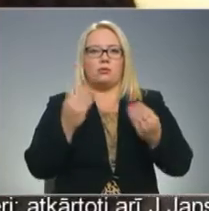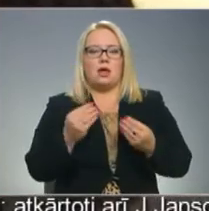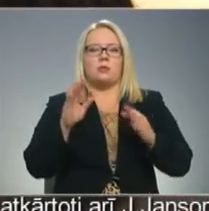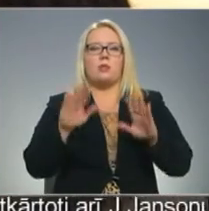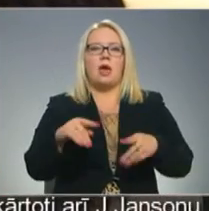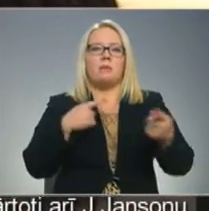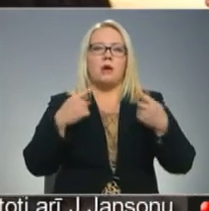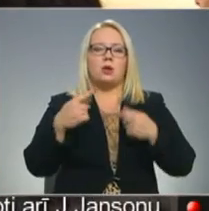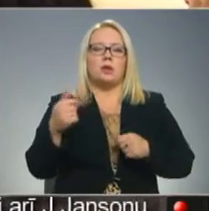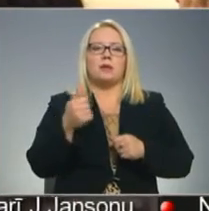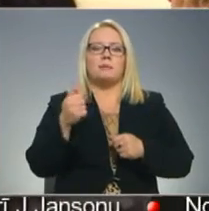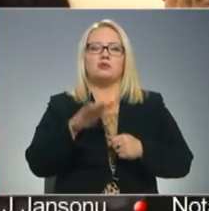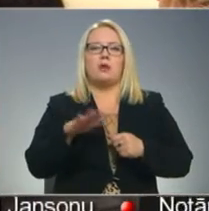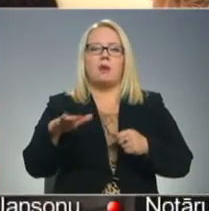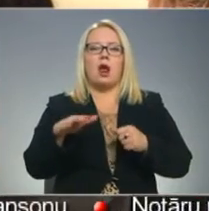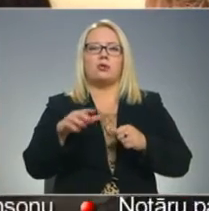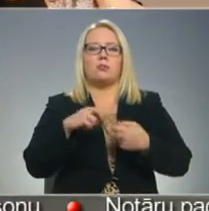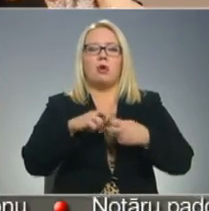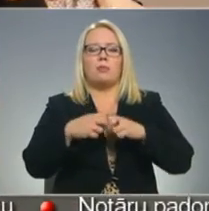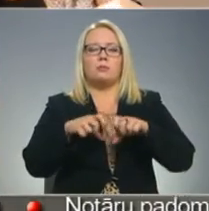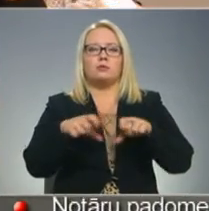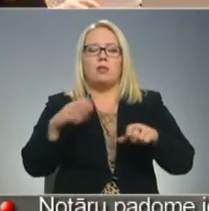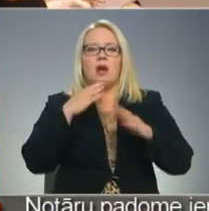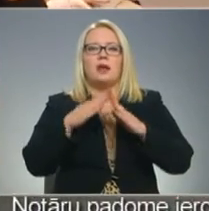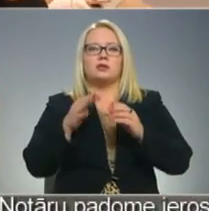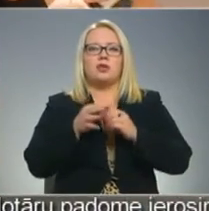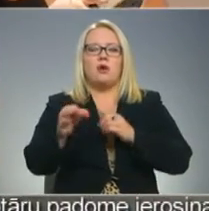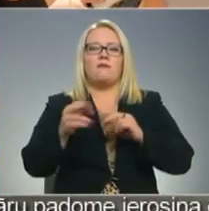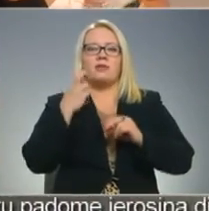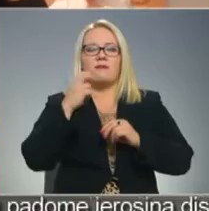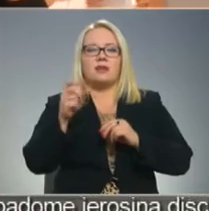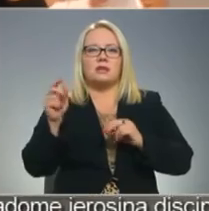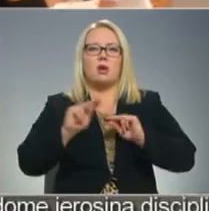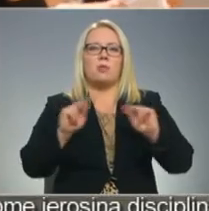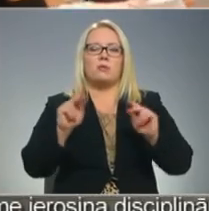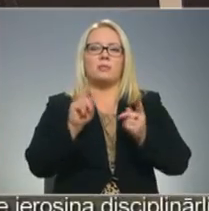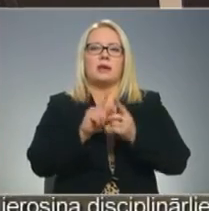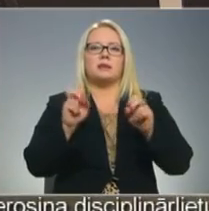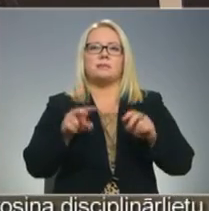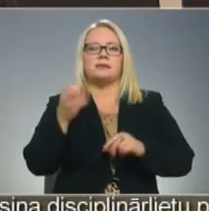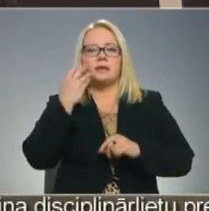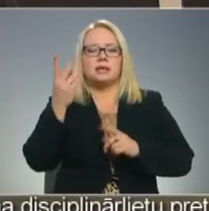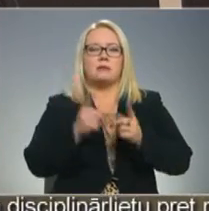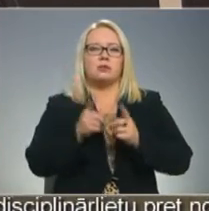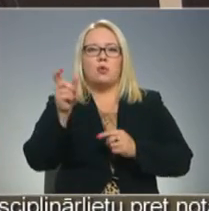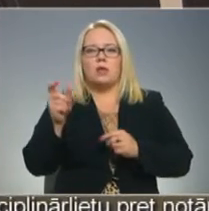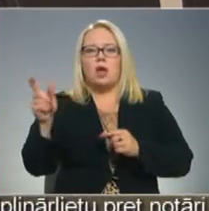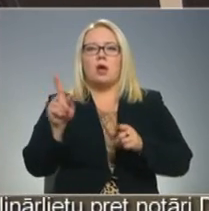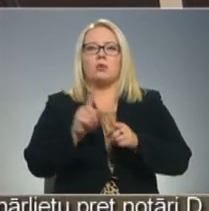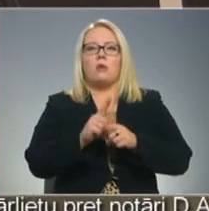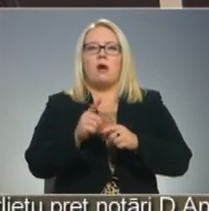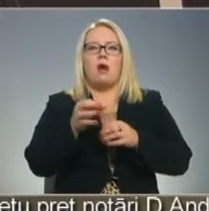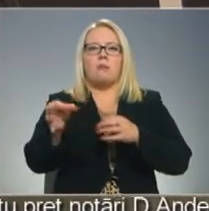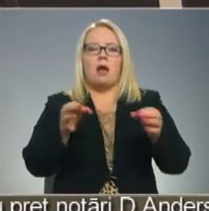pārunātu īpašo bērnu problēmas, skolās ar reizegnes nodu vecākiem un pedagogiem tikās speciālās izglītības skolotājas no Ārendālis